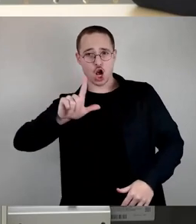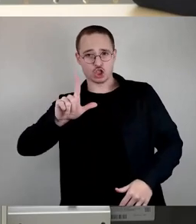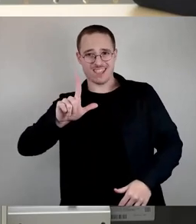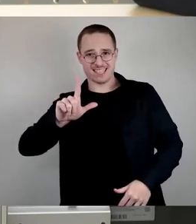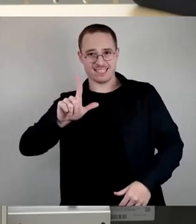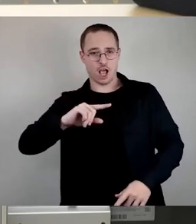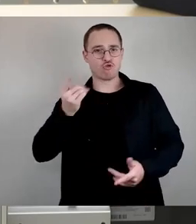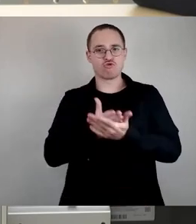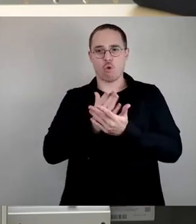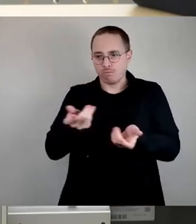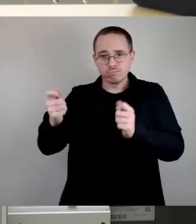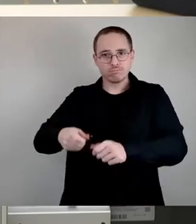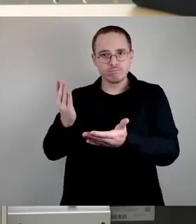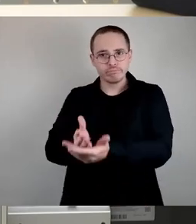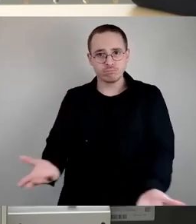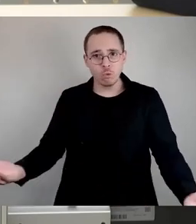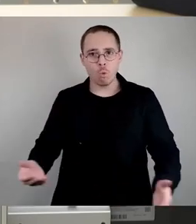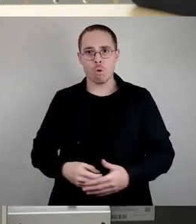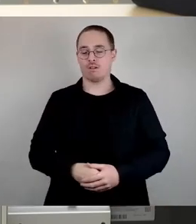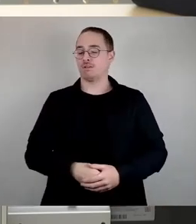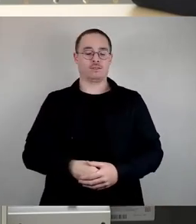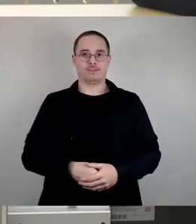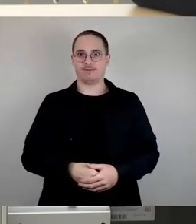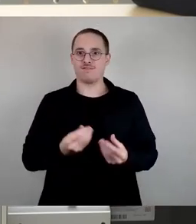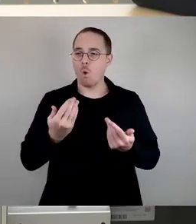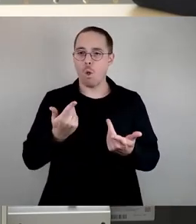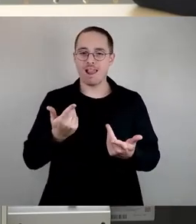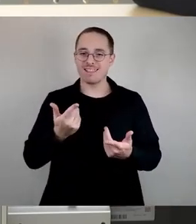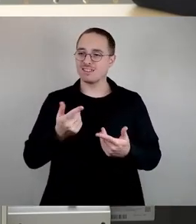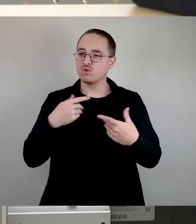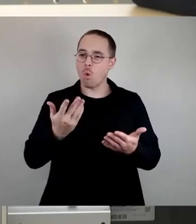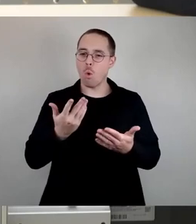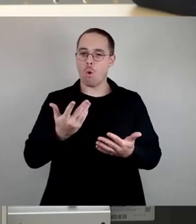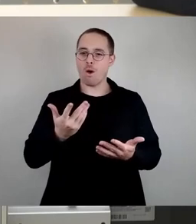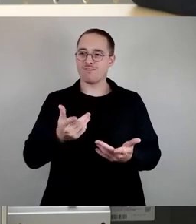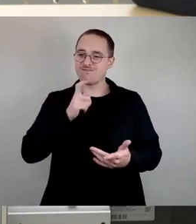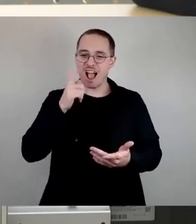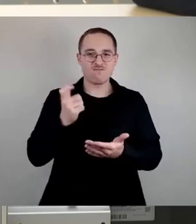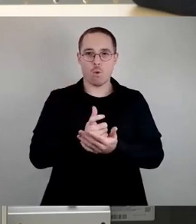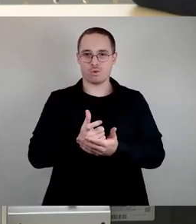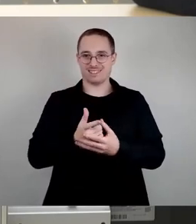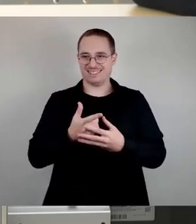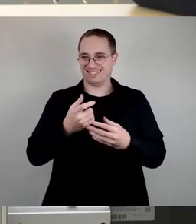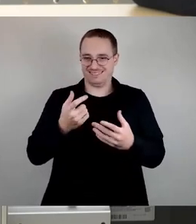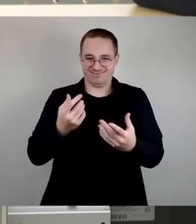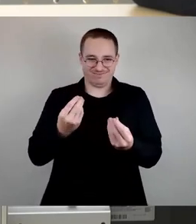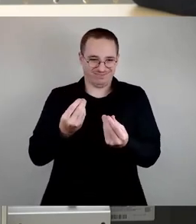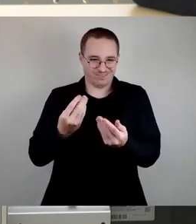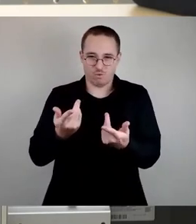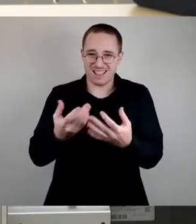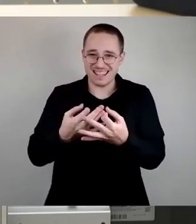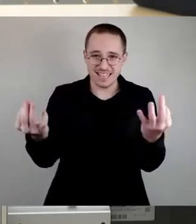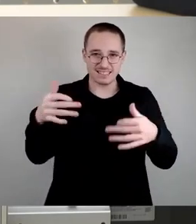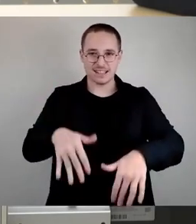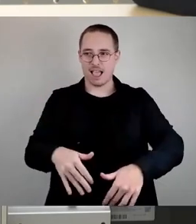Also, das ist einfach unverantwortlicher Populismus seitens einer Partei, die sich immer